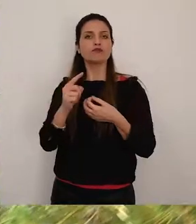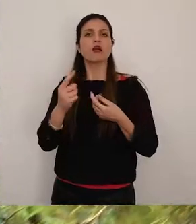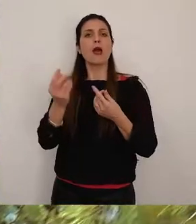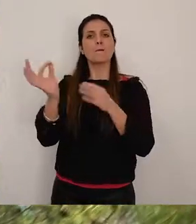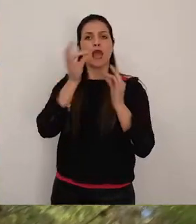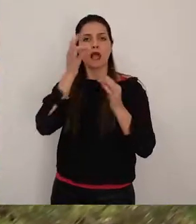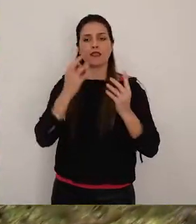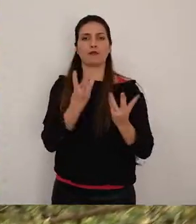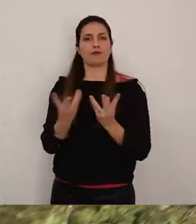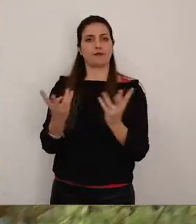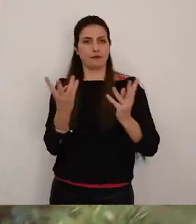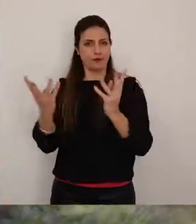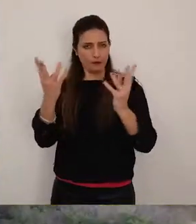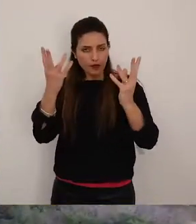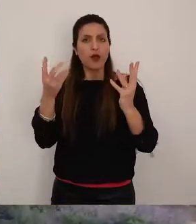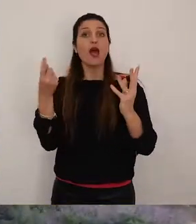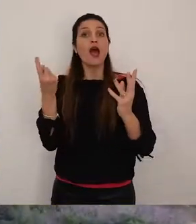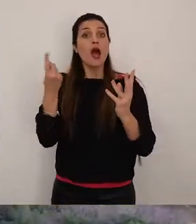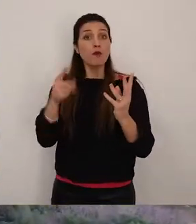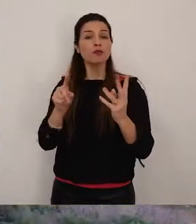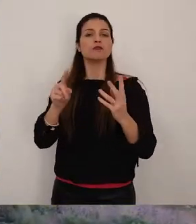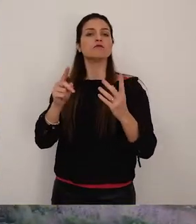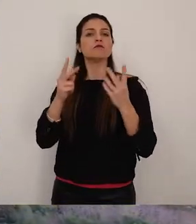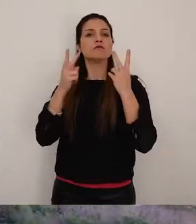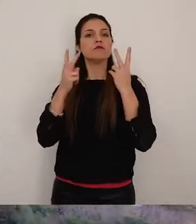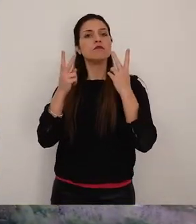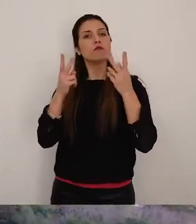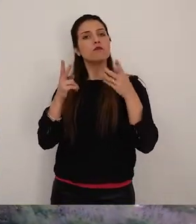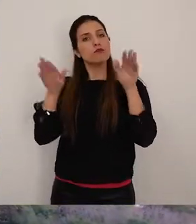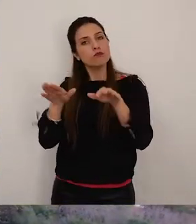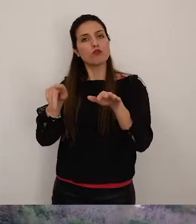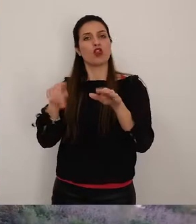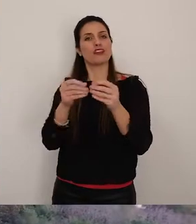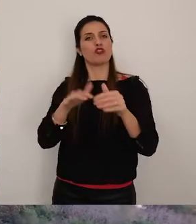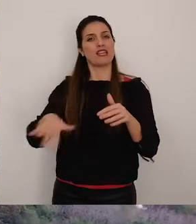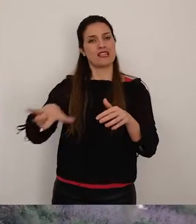quindi di salvare e conservare adeguatamente il territorio e la sua specificità